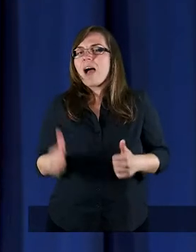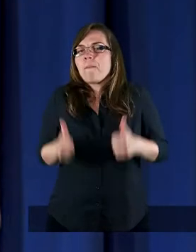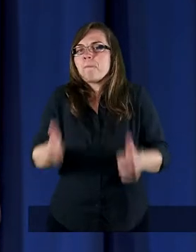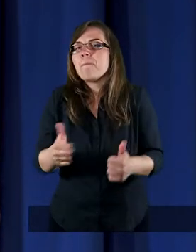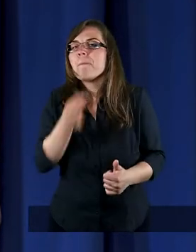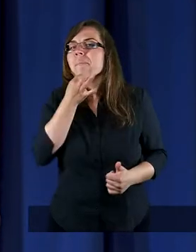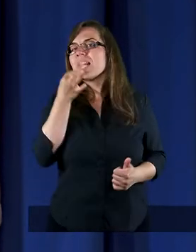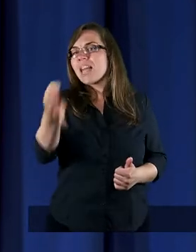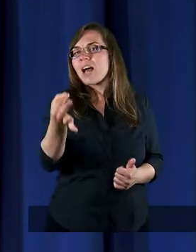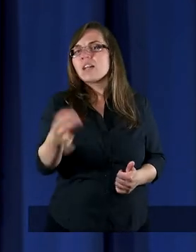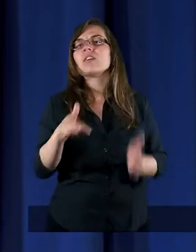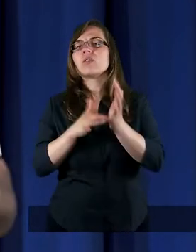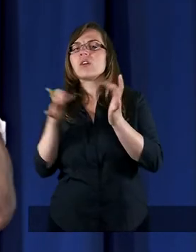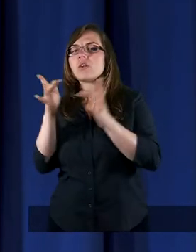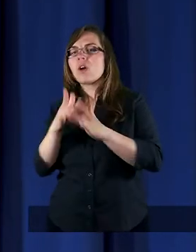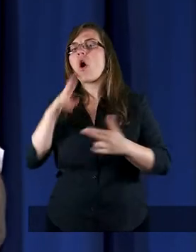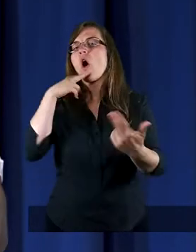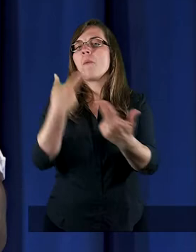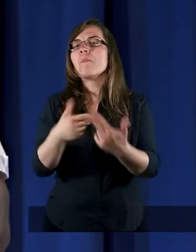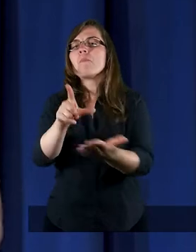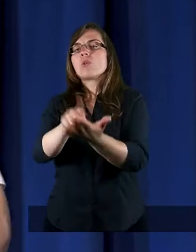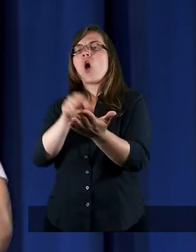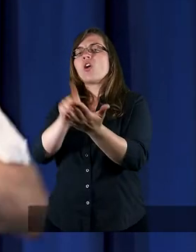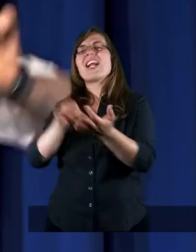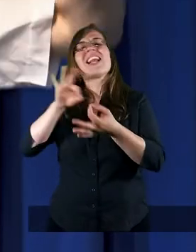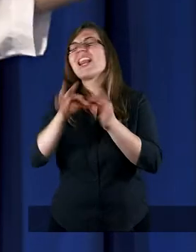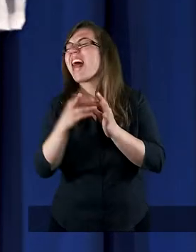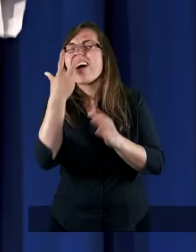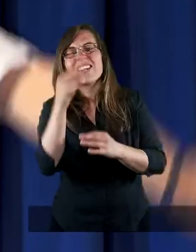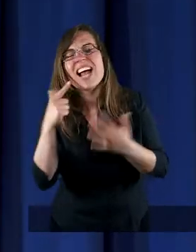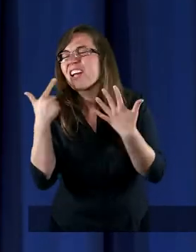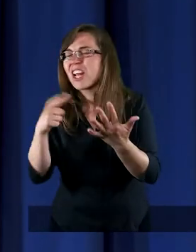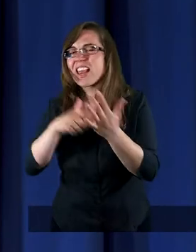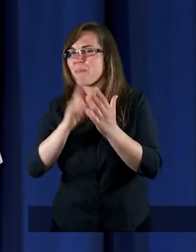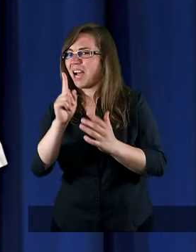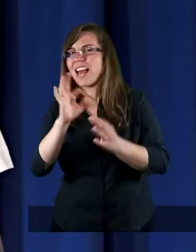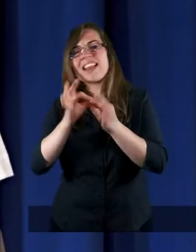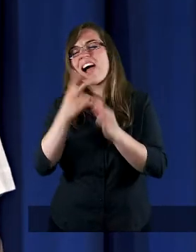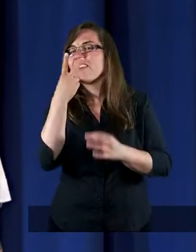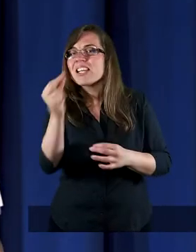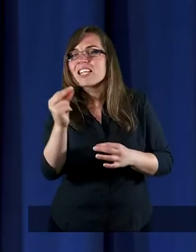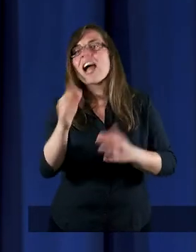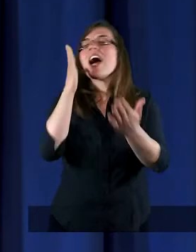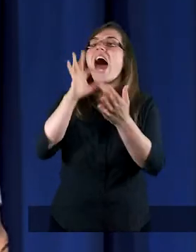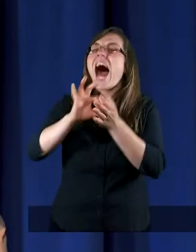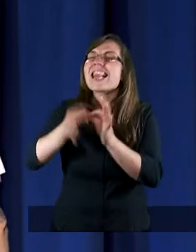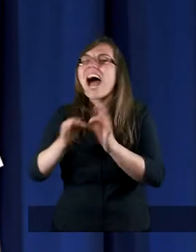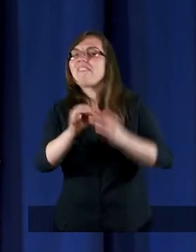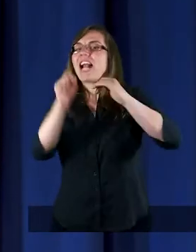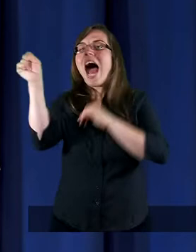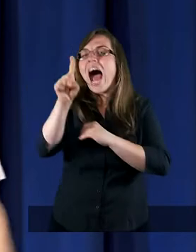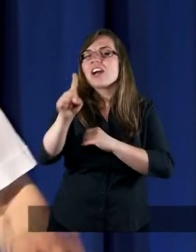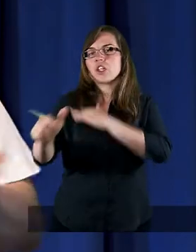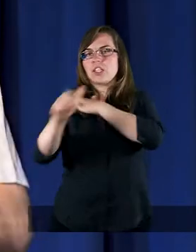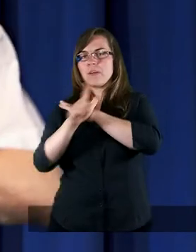Niego pytanie Jezus Chrystus odpowiedział Piotrze nawet nie siedem razy. Siedemdziesiąt siedem